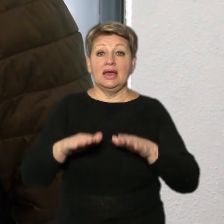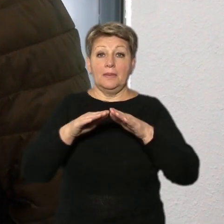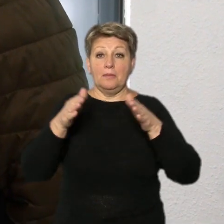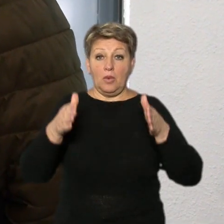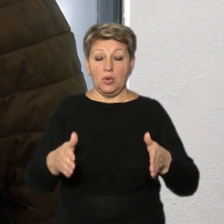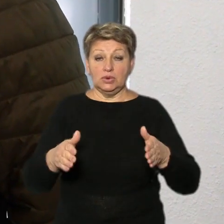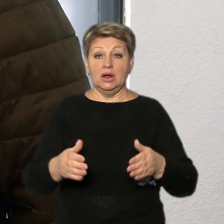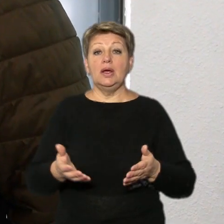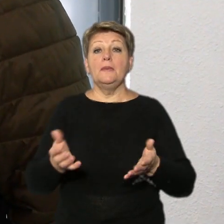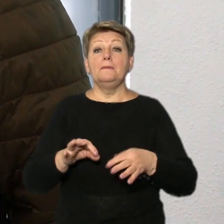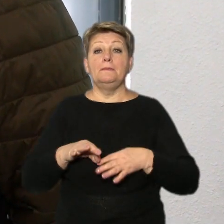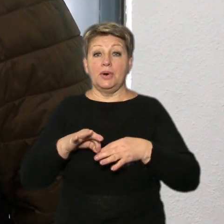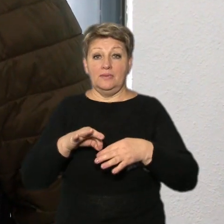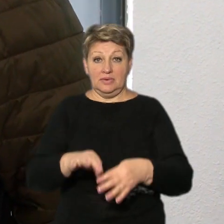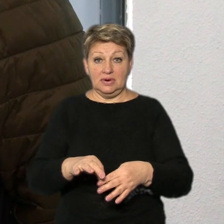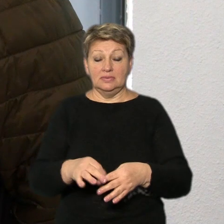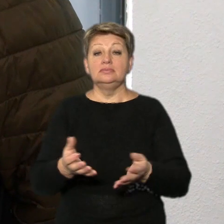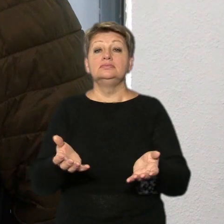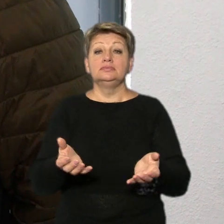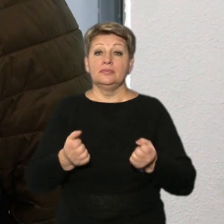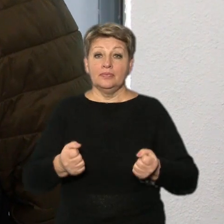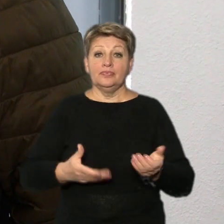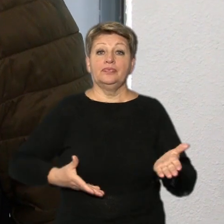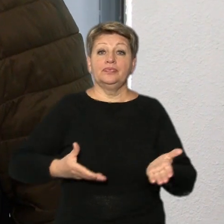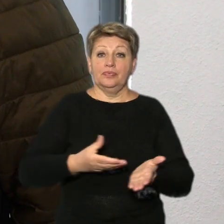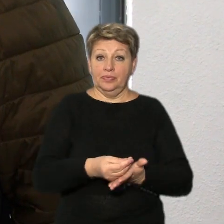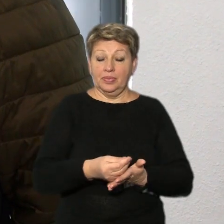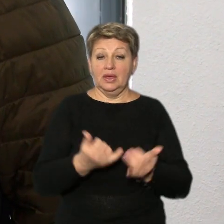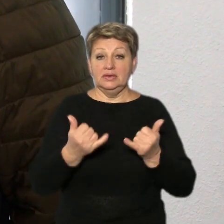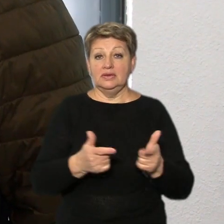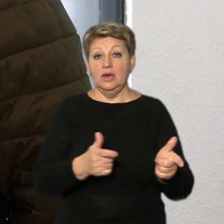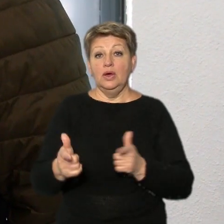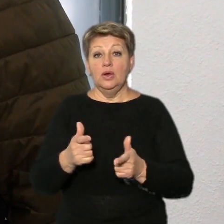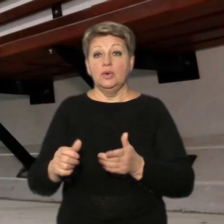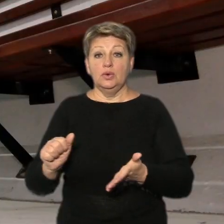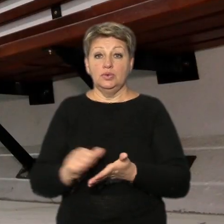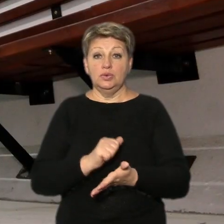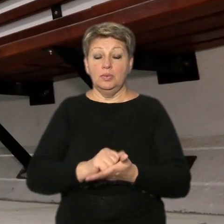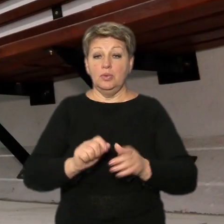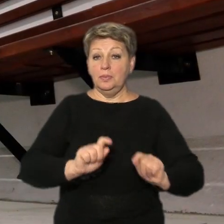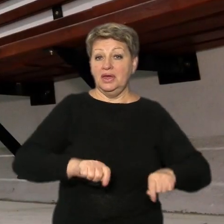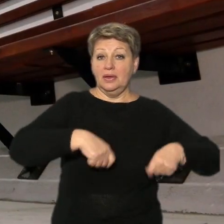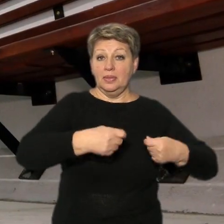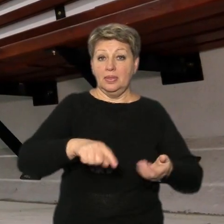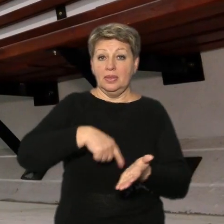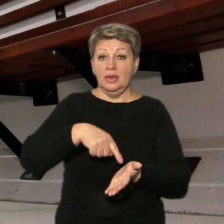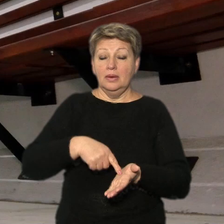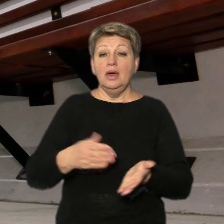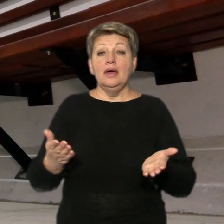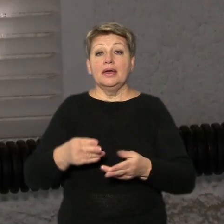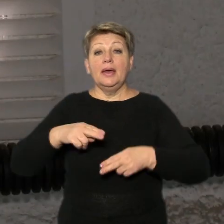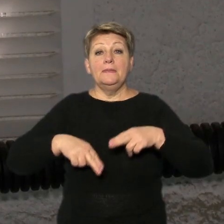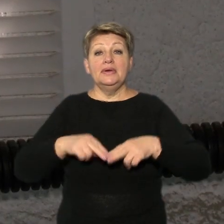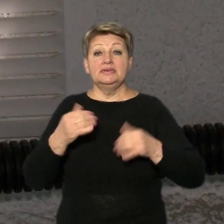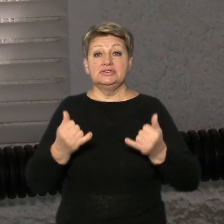провели оплату відповідно договору і зараз готуємо документи щодо передачі на місто. Якість споруд, сьогодні